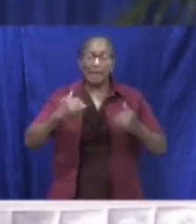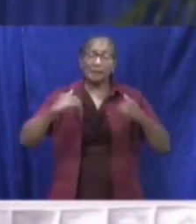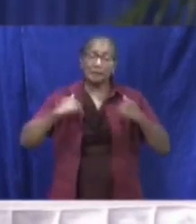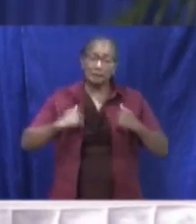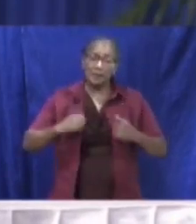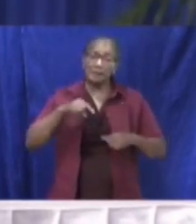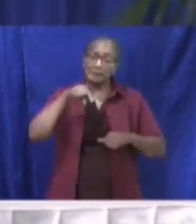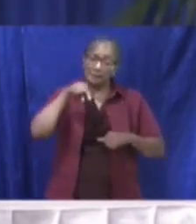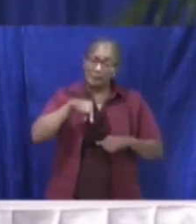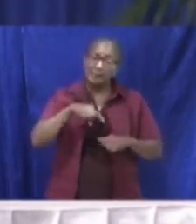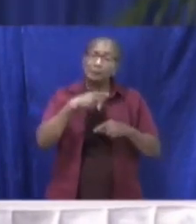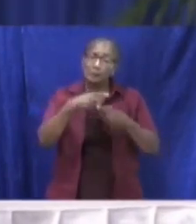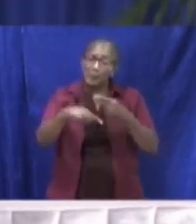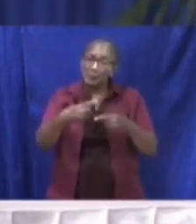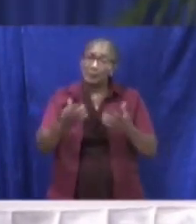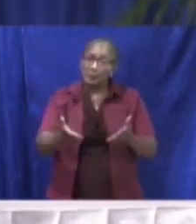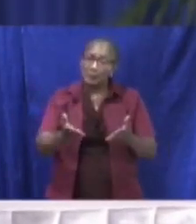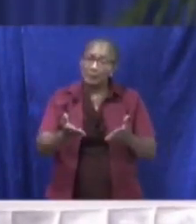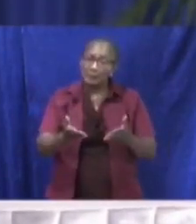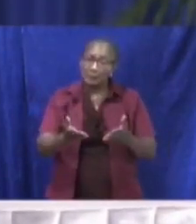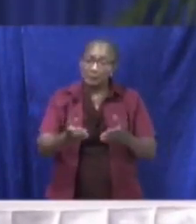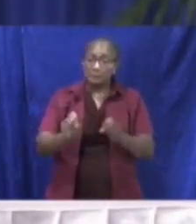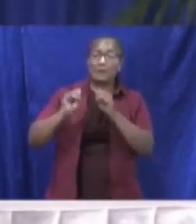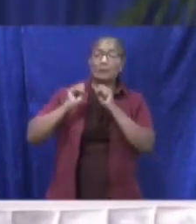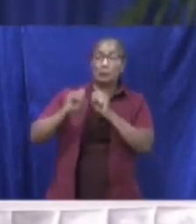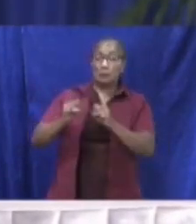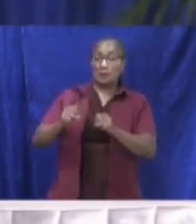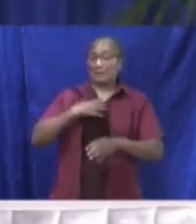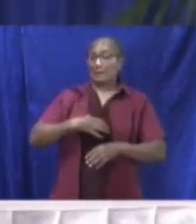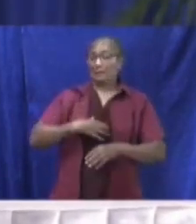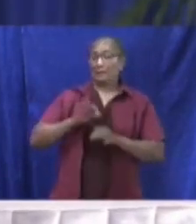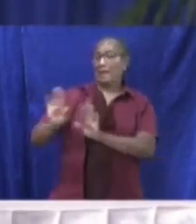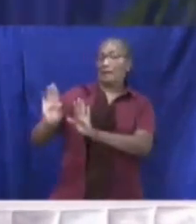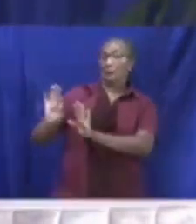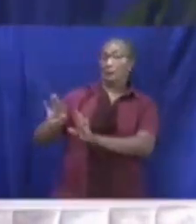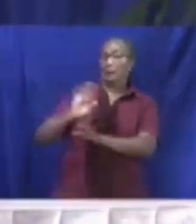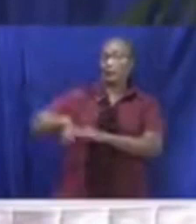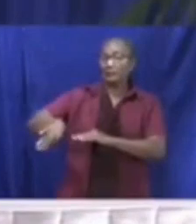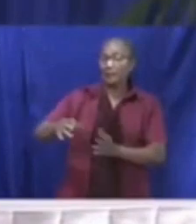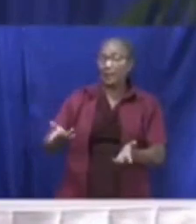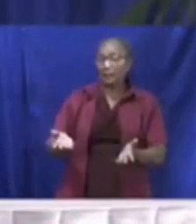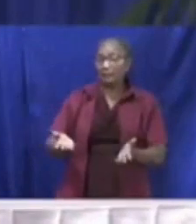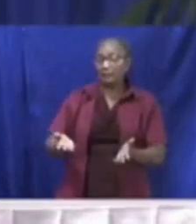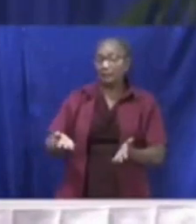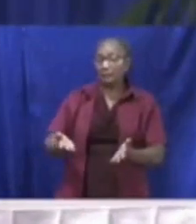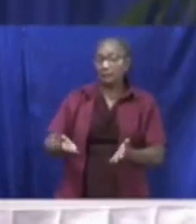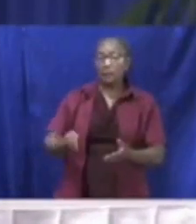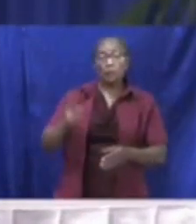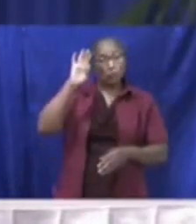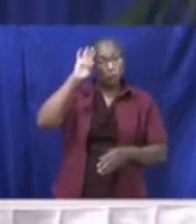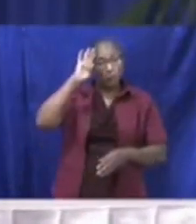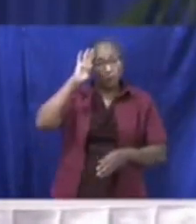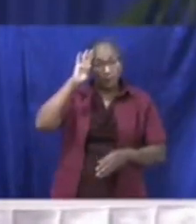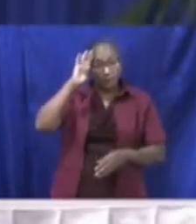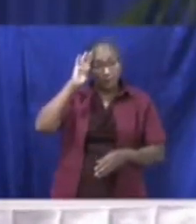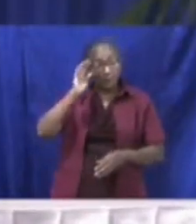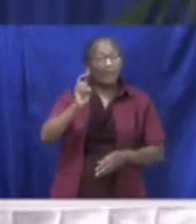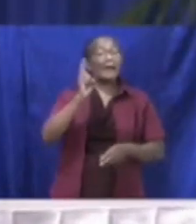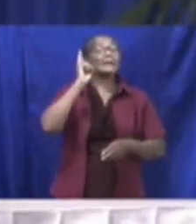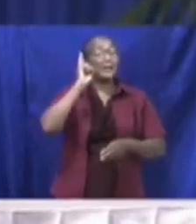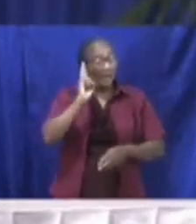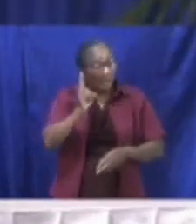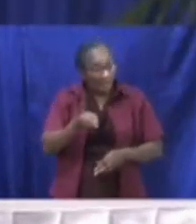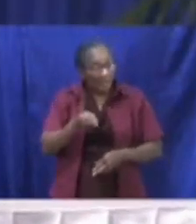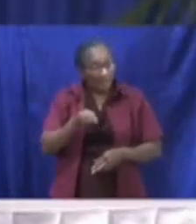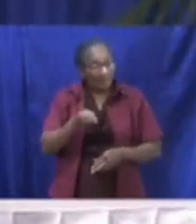burgerij om deze vorm van wangedrag achterwege te laten. De politie zal niet schromen om